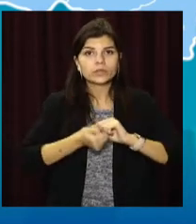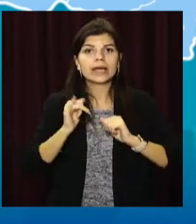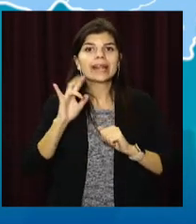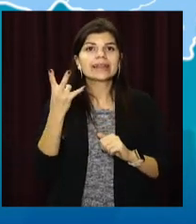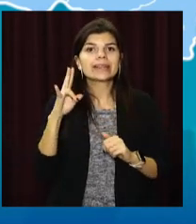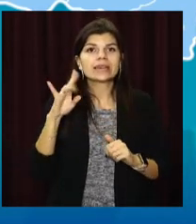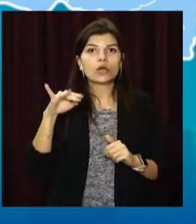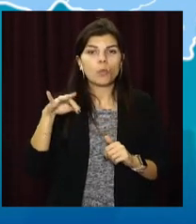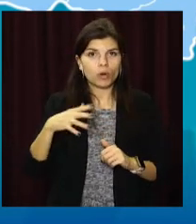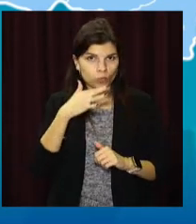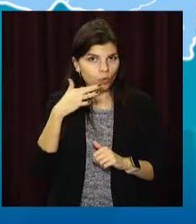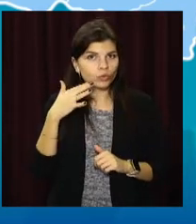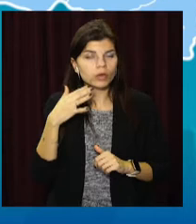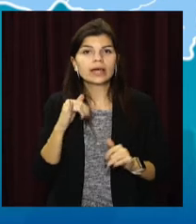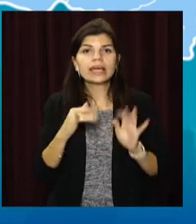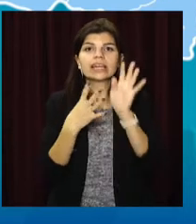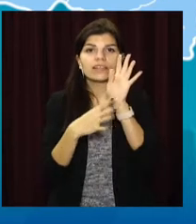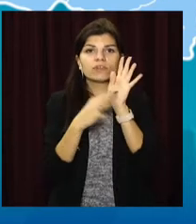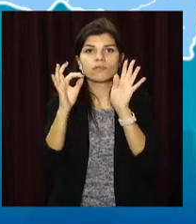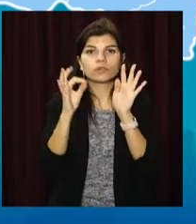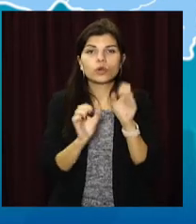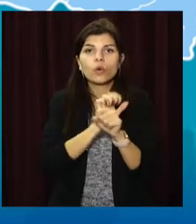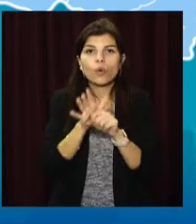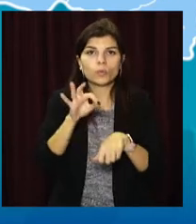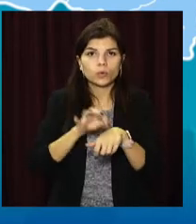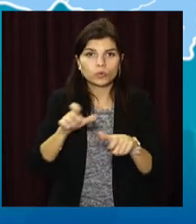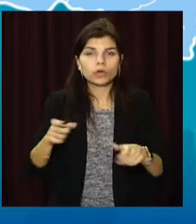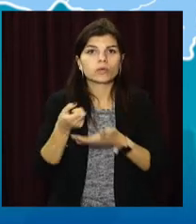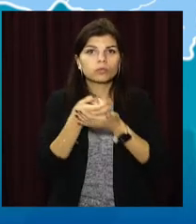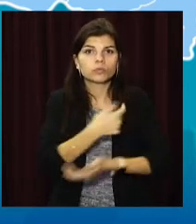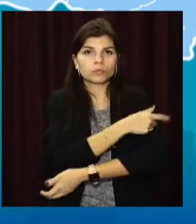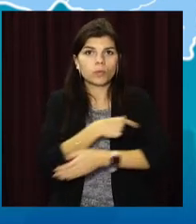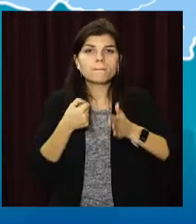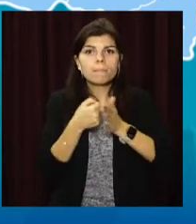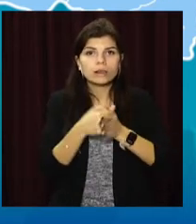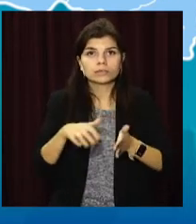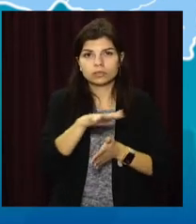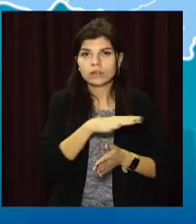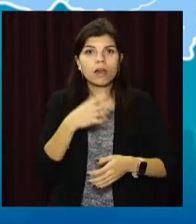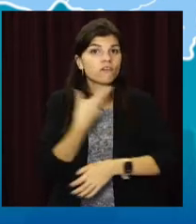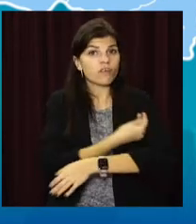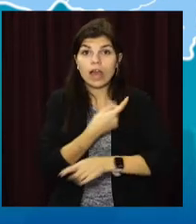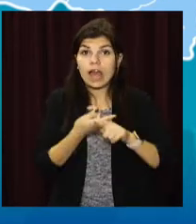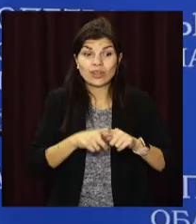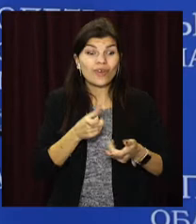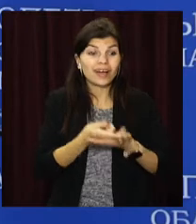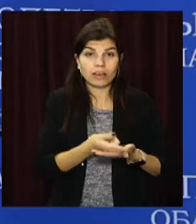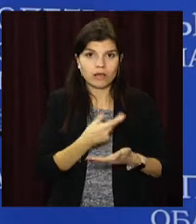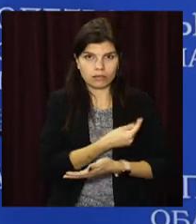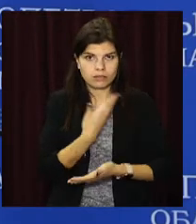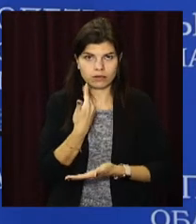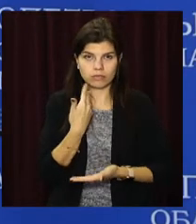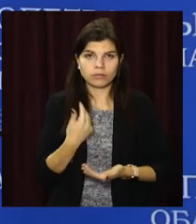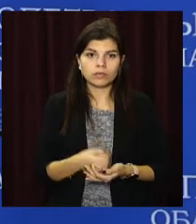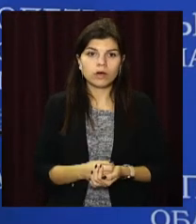Нікополі. Крім того, 90% ковідних пацієнтів у госпітальних базах області не вакциновані. В нас